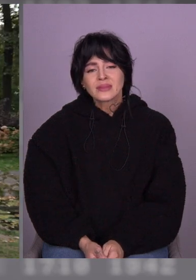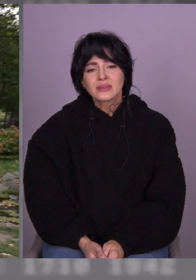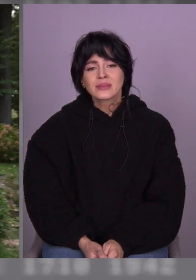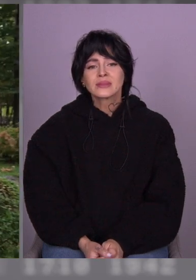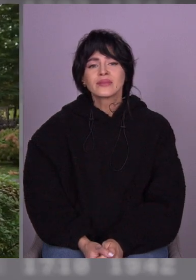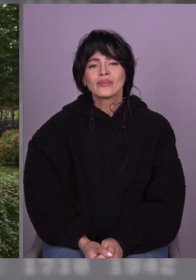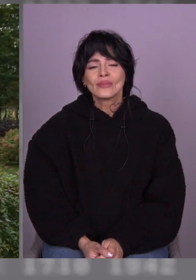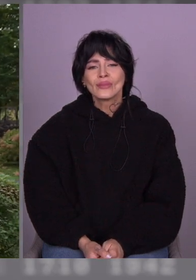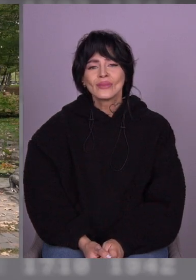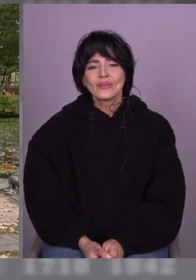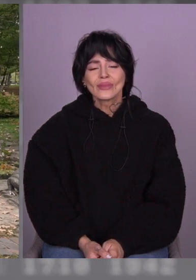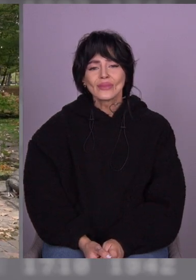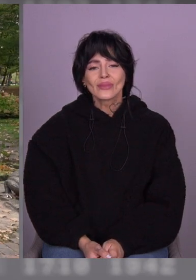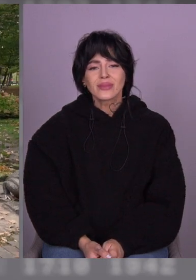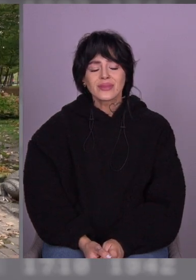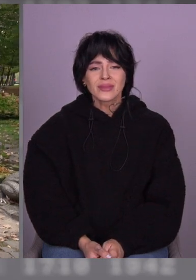Тато!